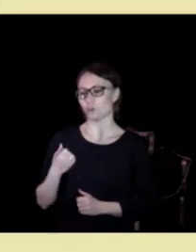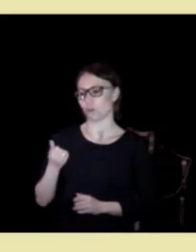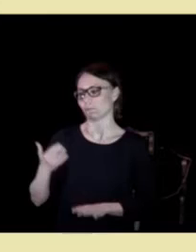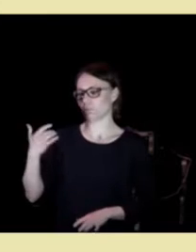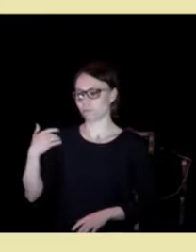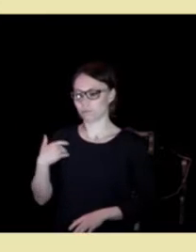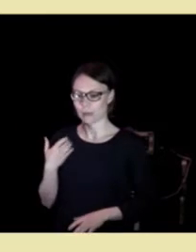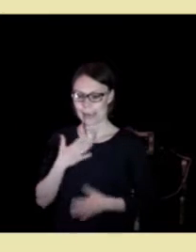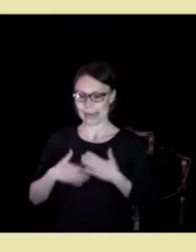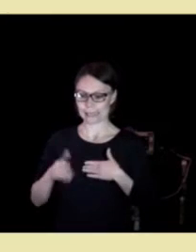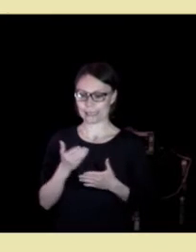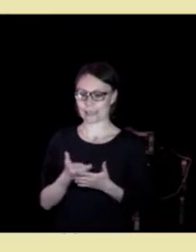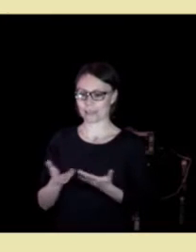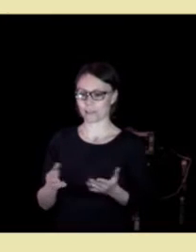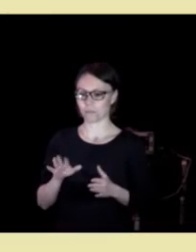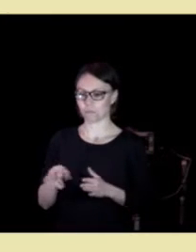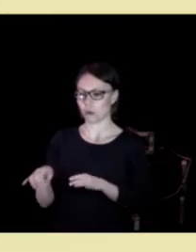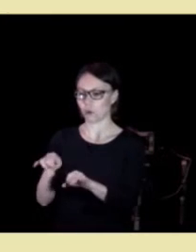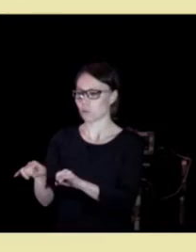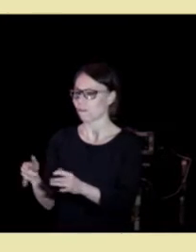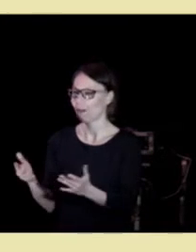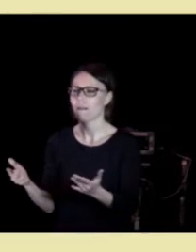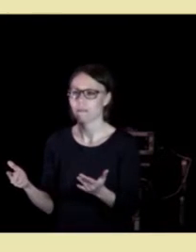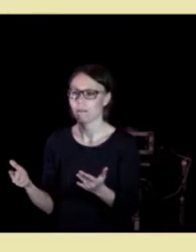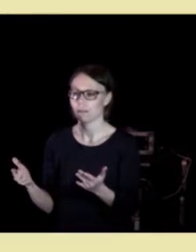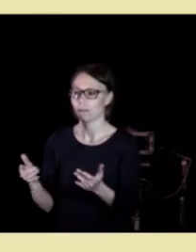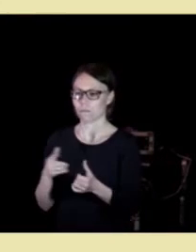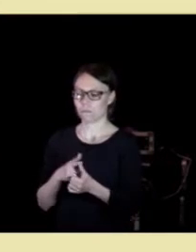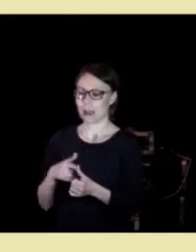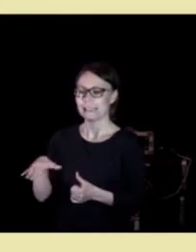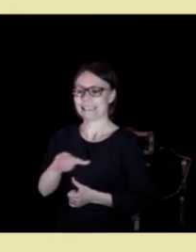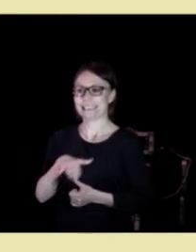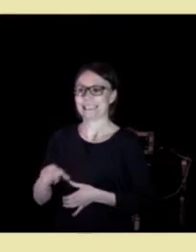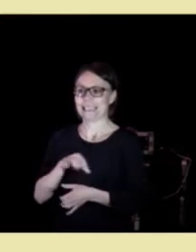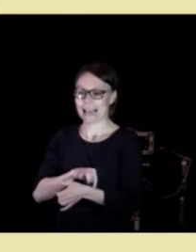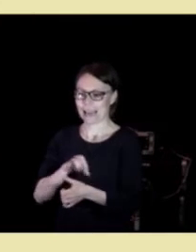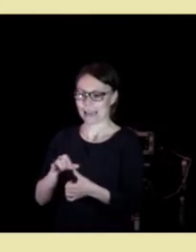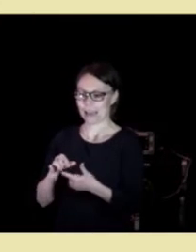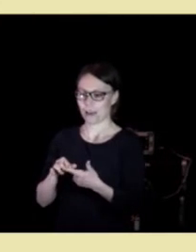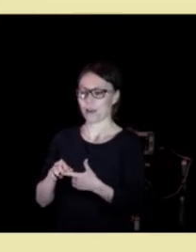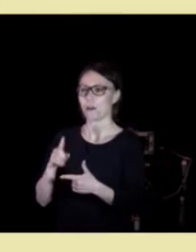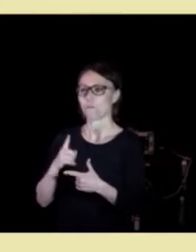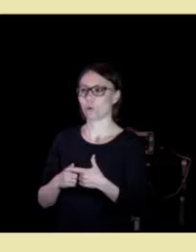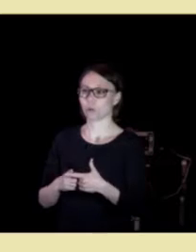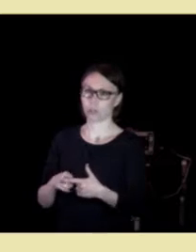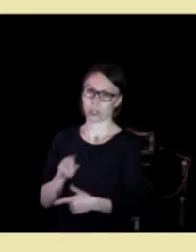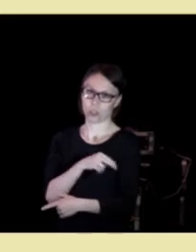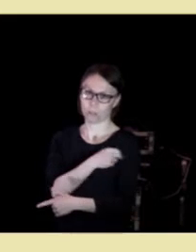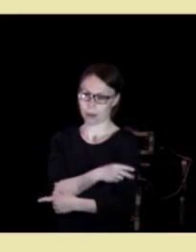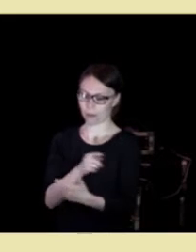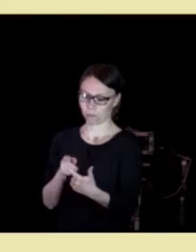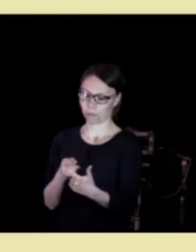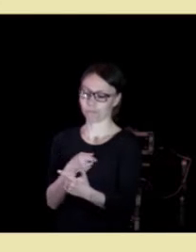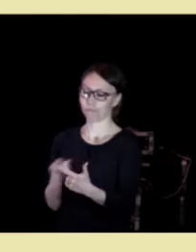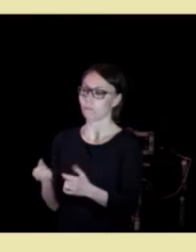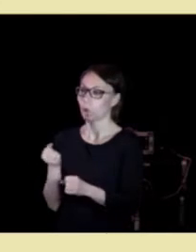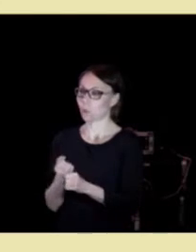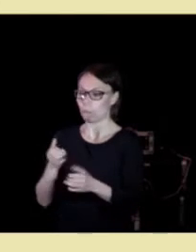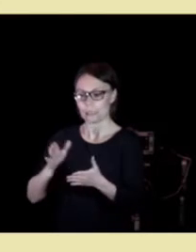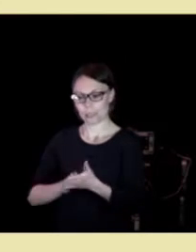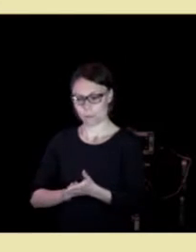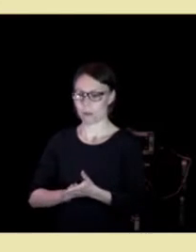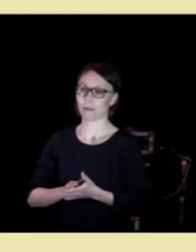bestod helsetjenesten i kommunen stort sett av en distriktslege og en sykepleier. De jobber sammen.